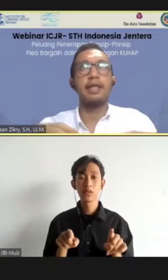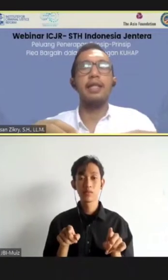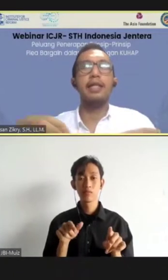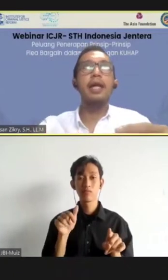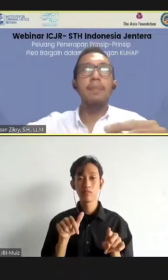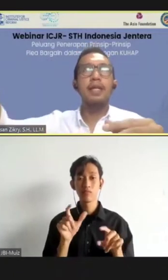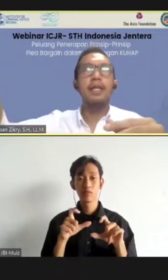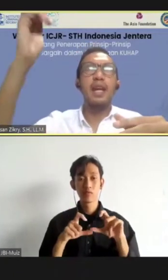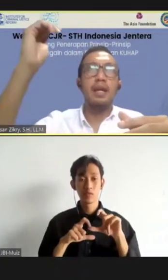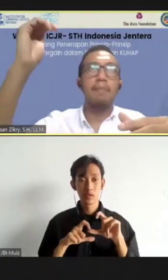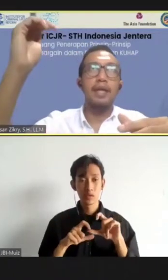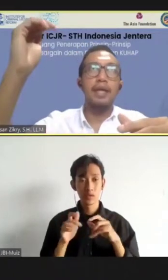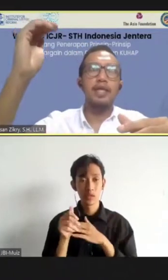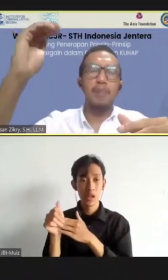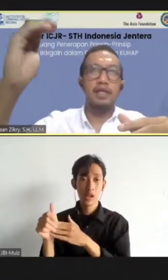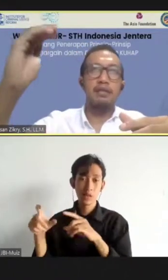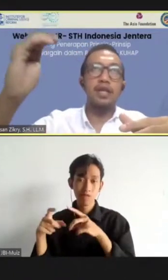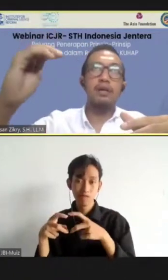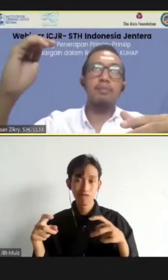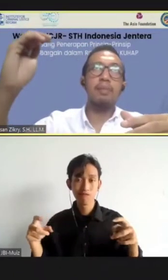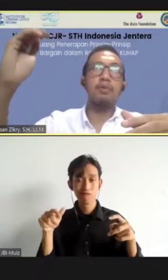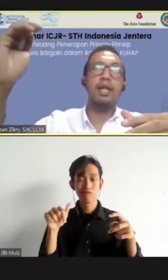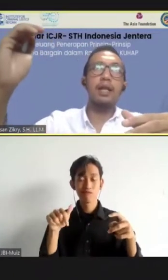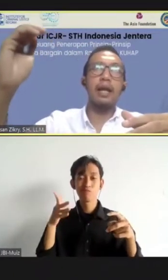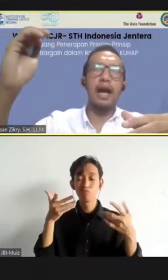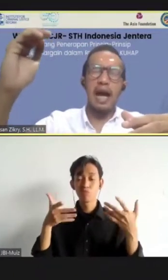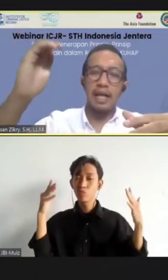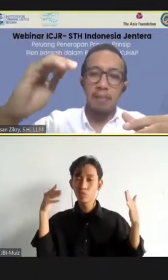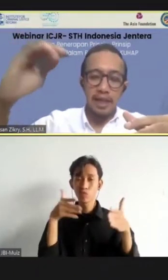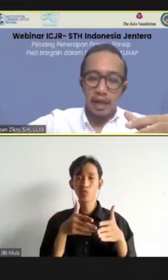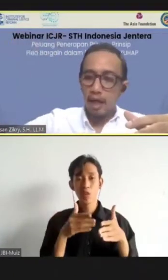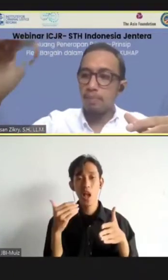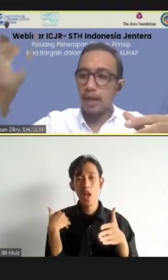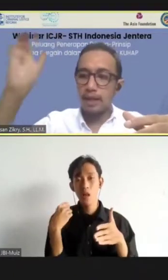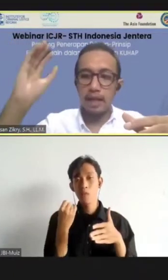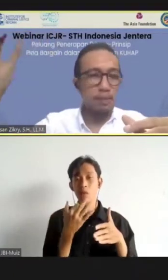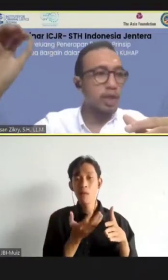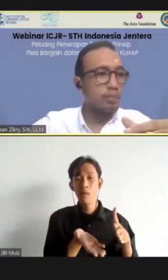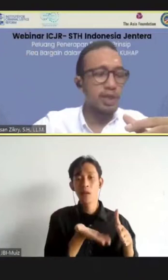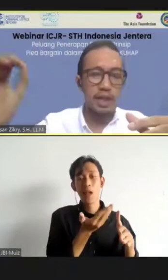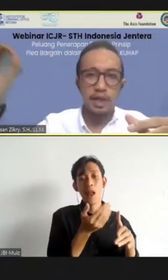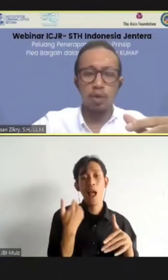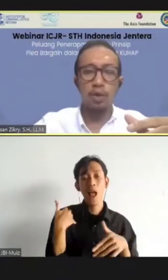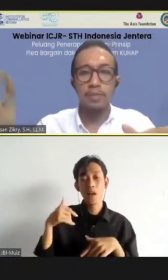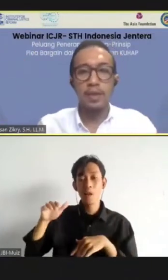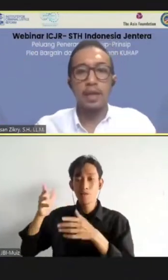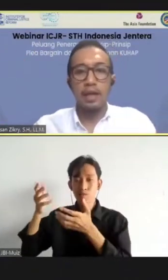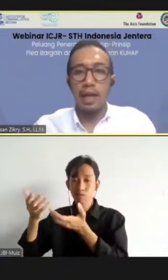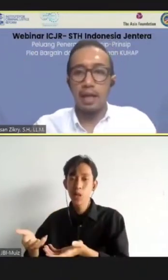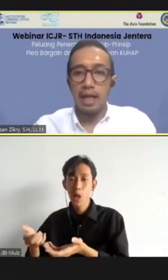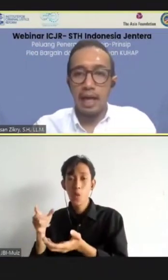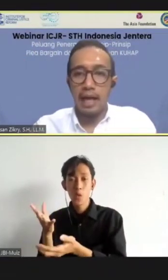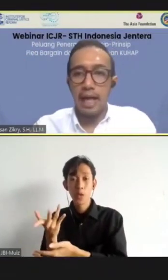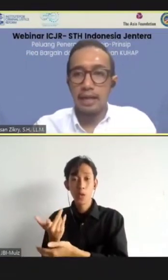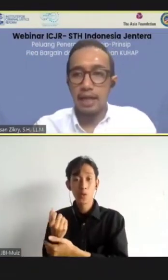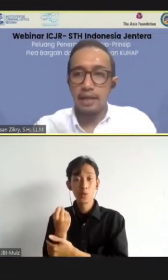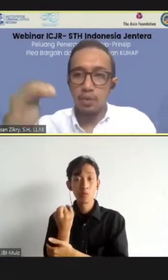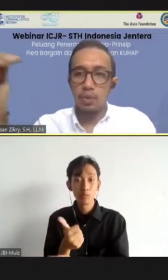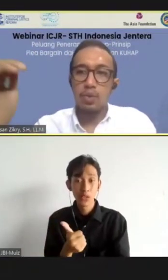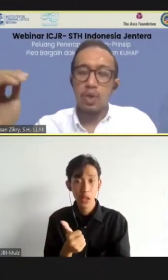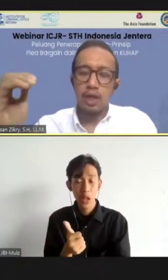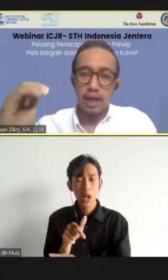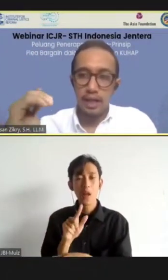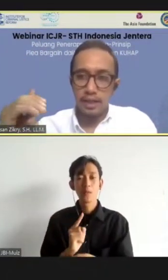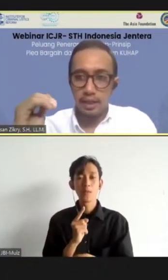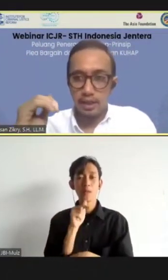guidelines ini, dia lebih spesifik memuat, ada hal yang meringankan, memberatkannya pun itu bisa dihitung. Nah, dengan adanya